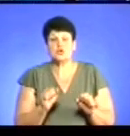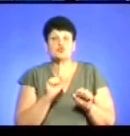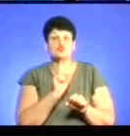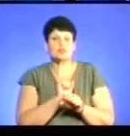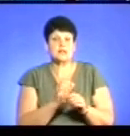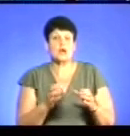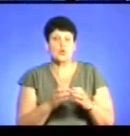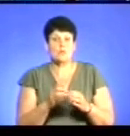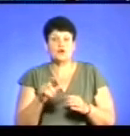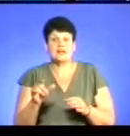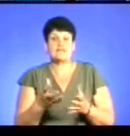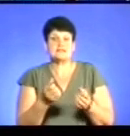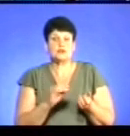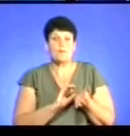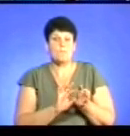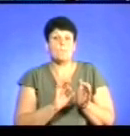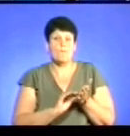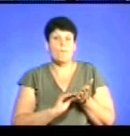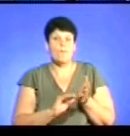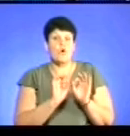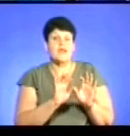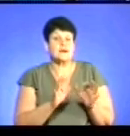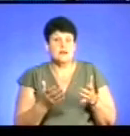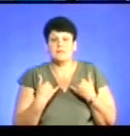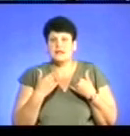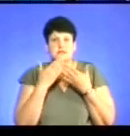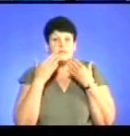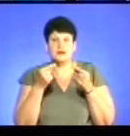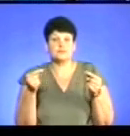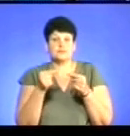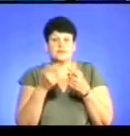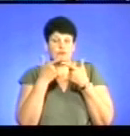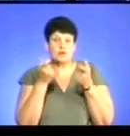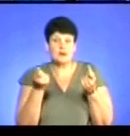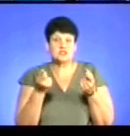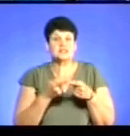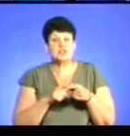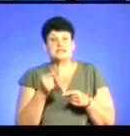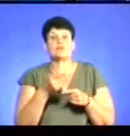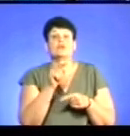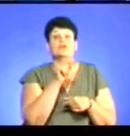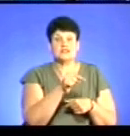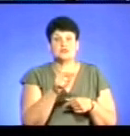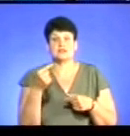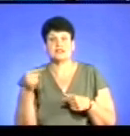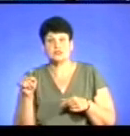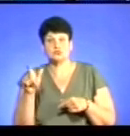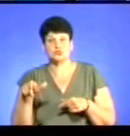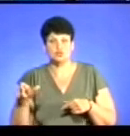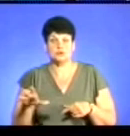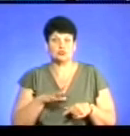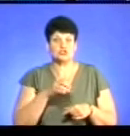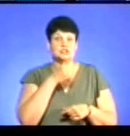людей, взято пояснення, але ще на сьогоднішній день ми не маємо чіткої інформації, взагалі, чи це були вони, це були молоді люди, чи це були